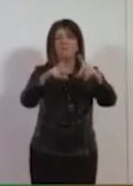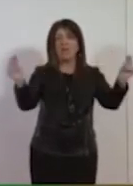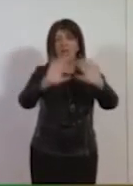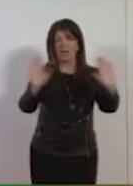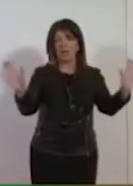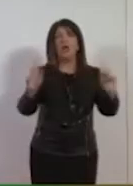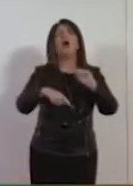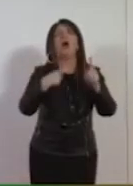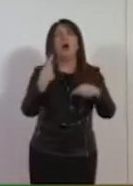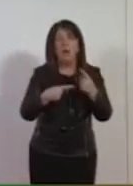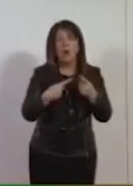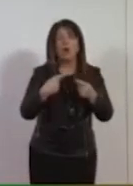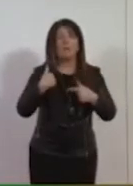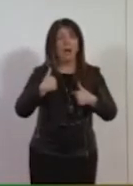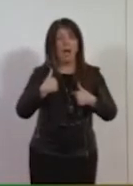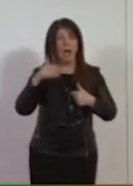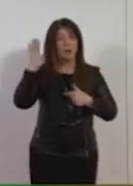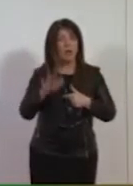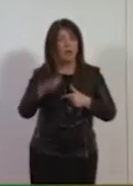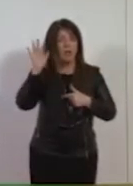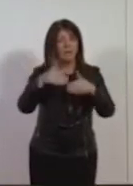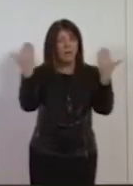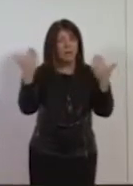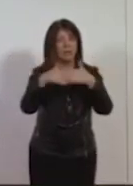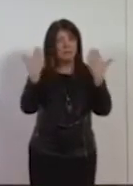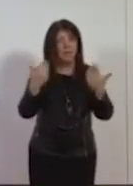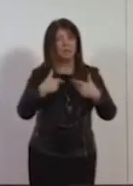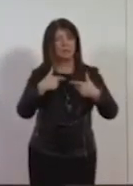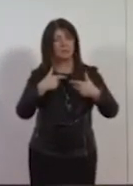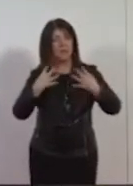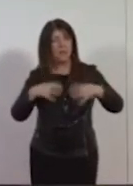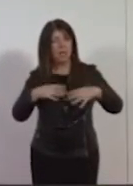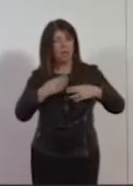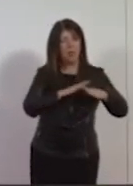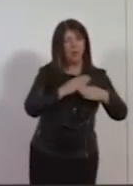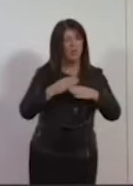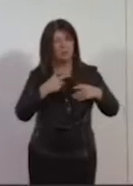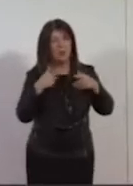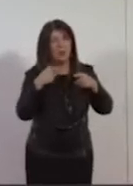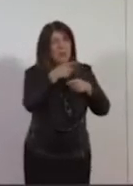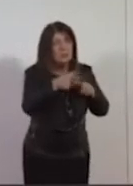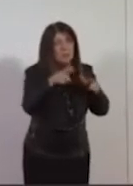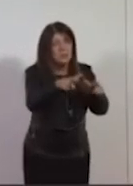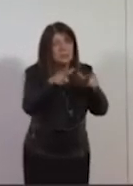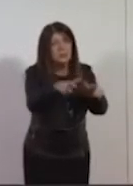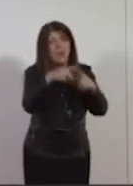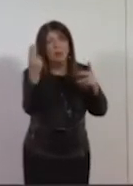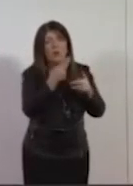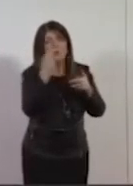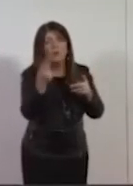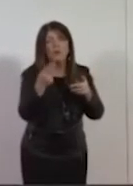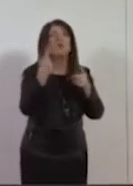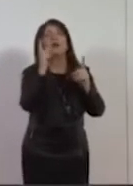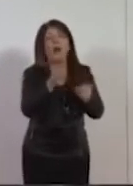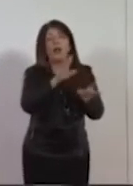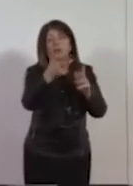Ma se tu tutte le mattine non stai lì e spacchi il metabolismo, a quelli che debbono fare le cose perché le cose accadono, i